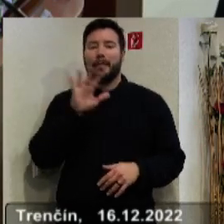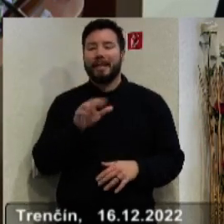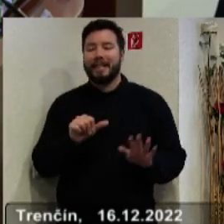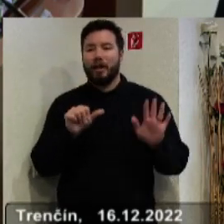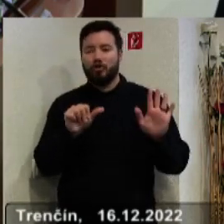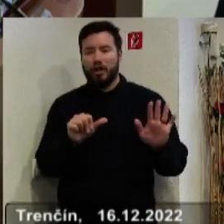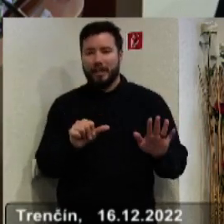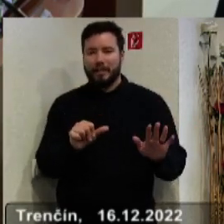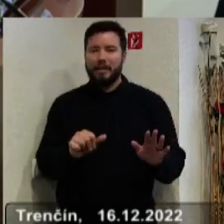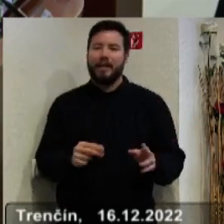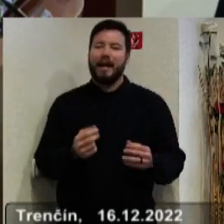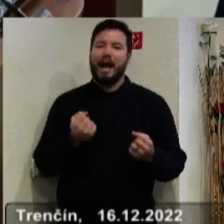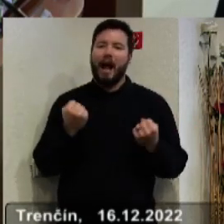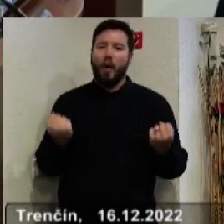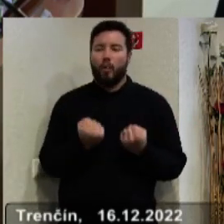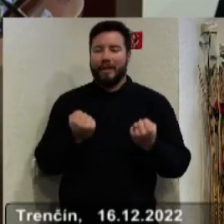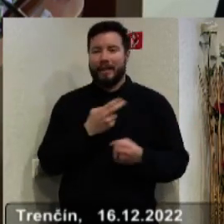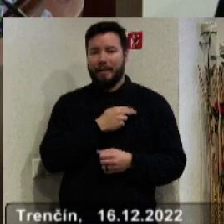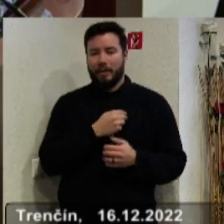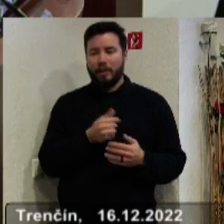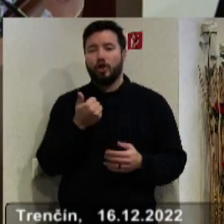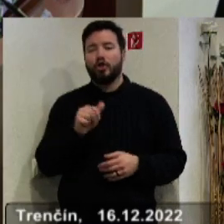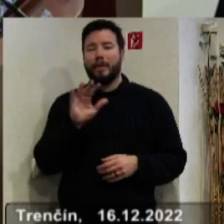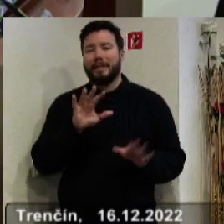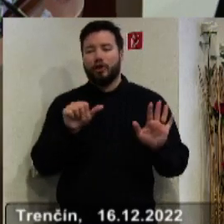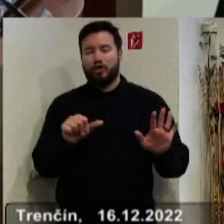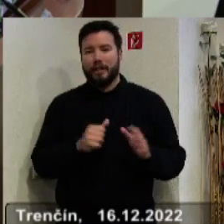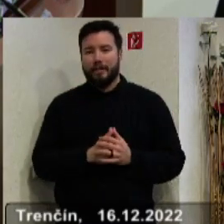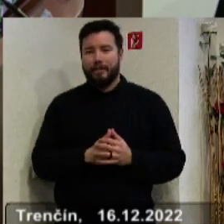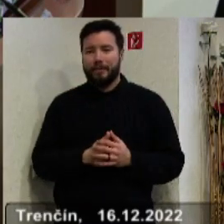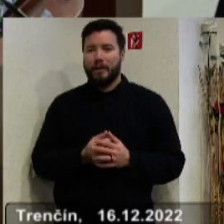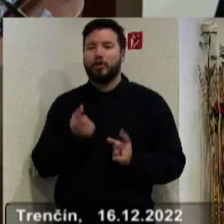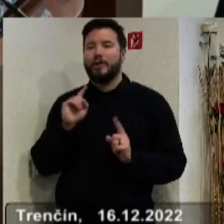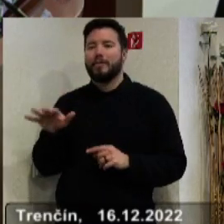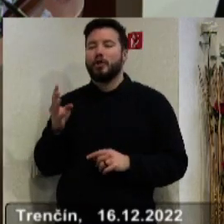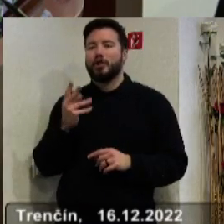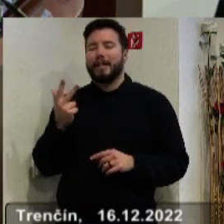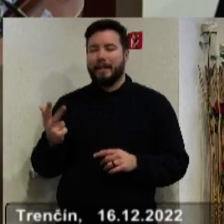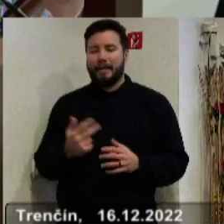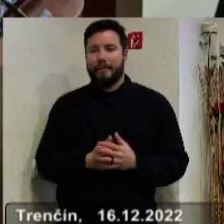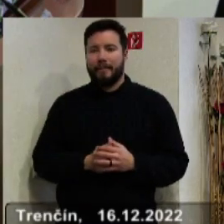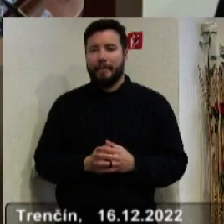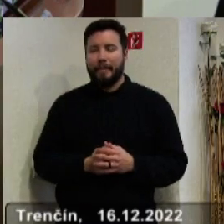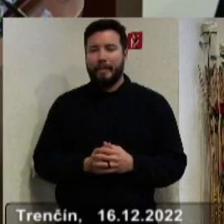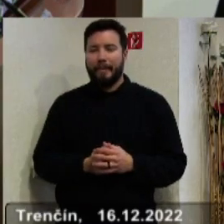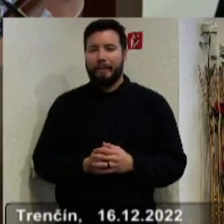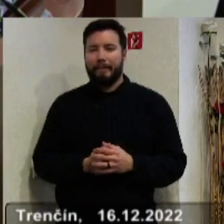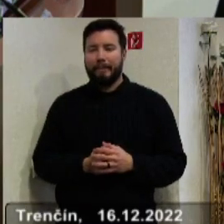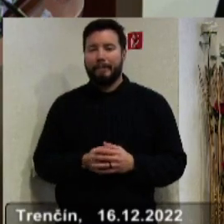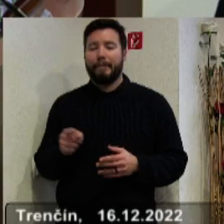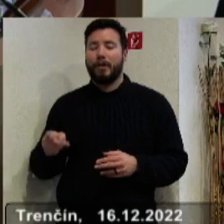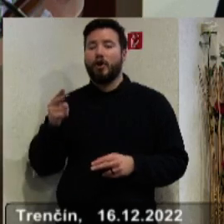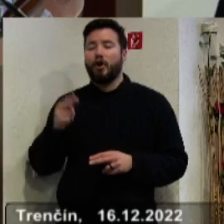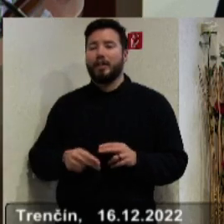akútnych nemocníc. 156 versus 43. Do